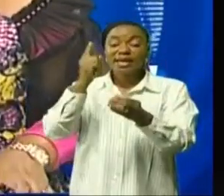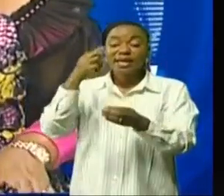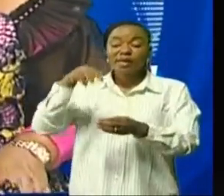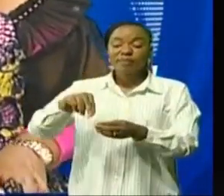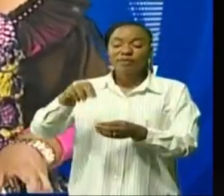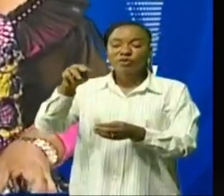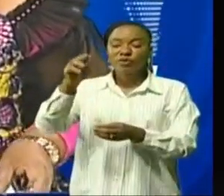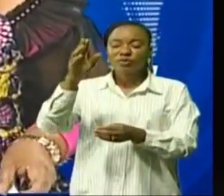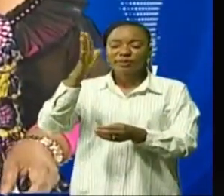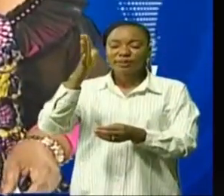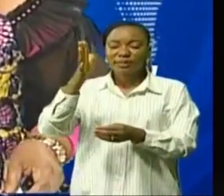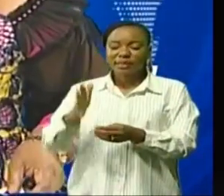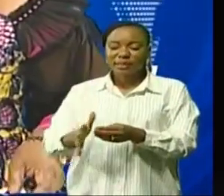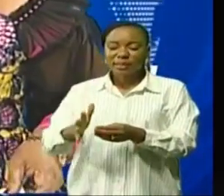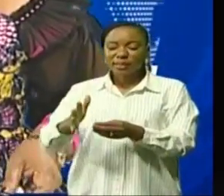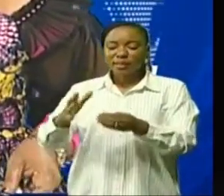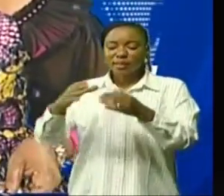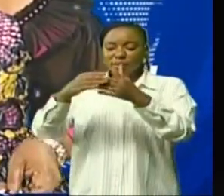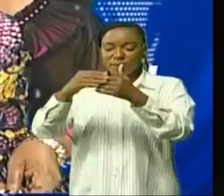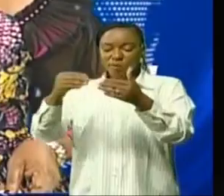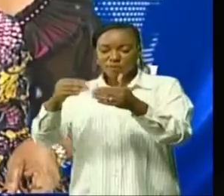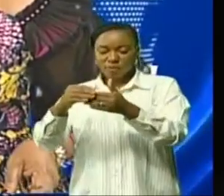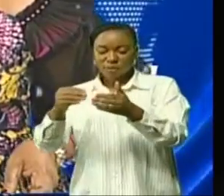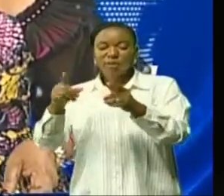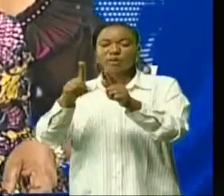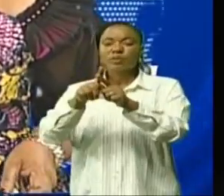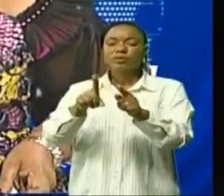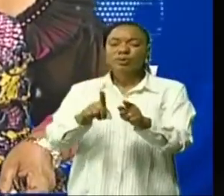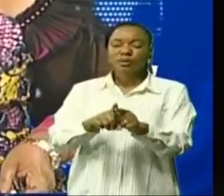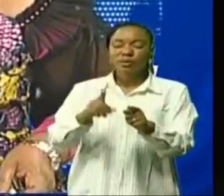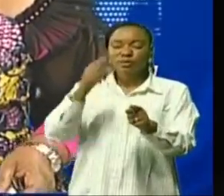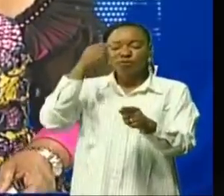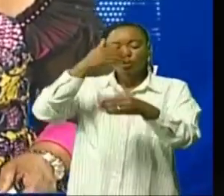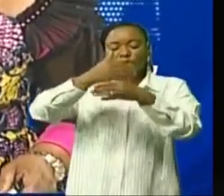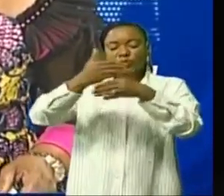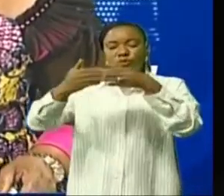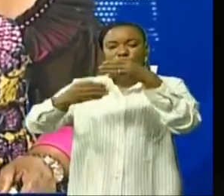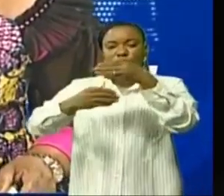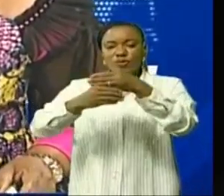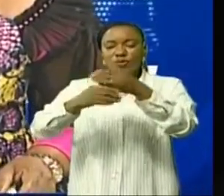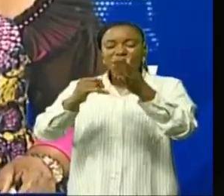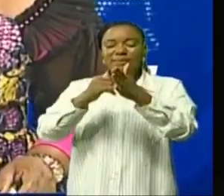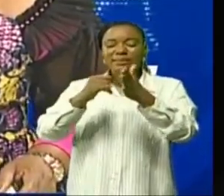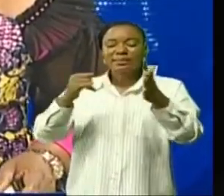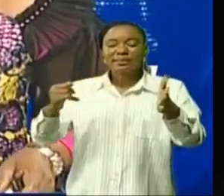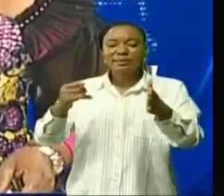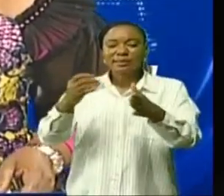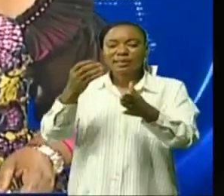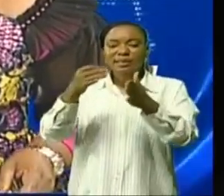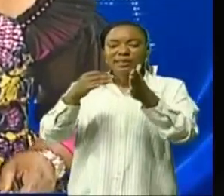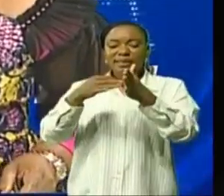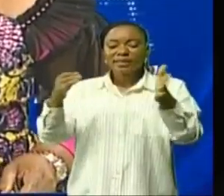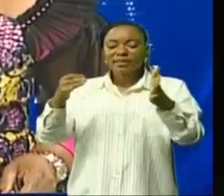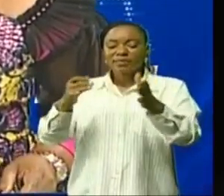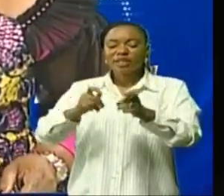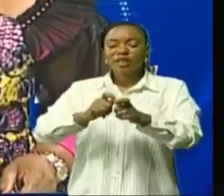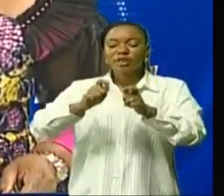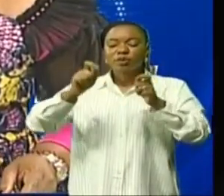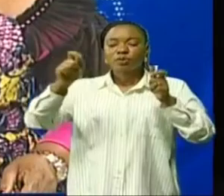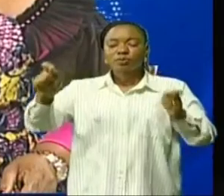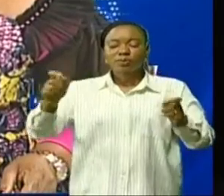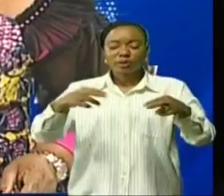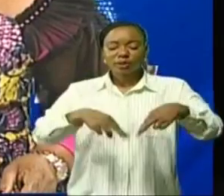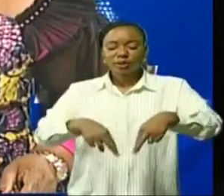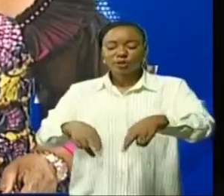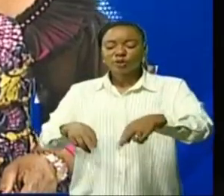et 5 mille dollars américains il concerne la construction des 680 kilomètres de route sur la nationale numéro 2